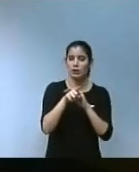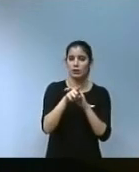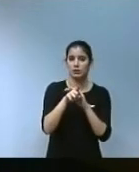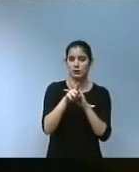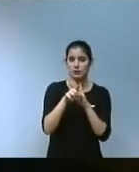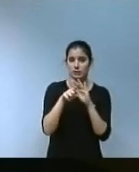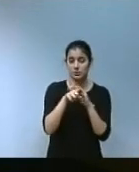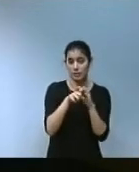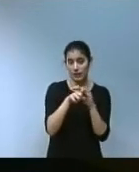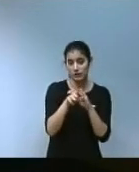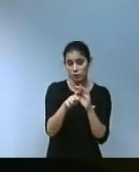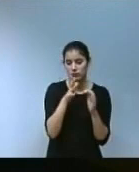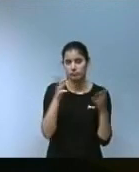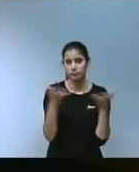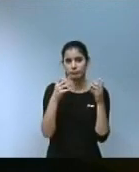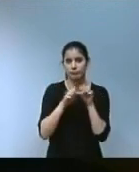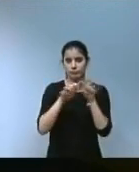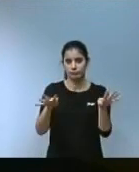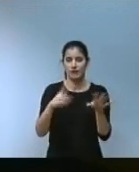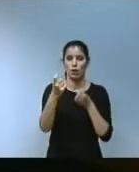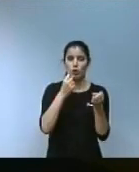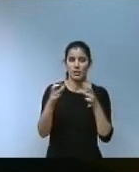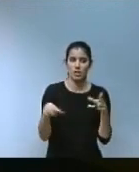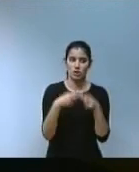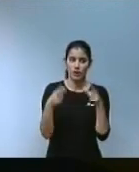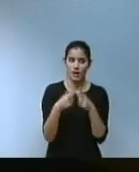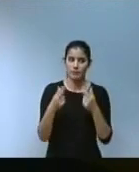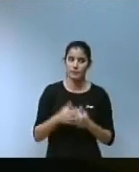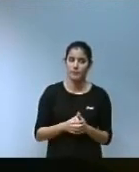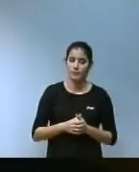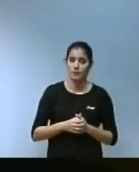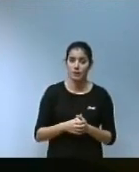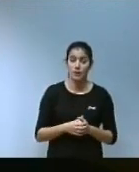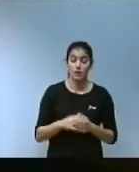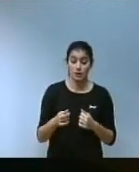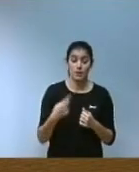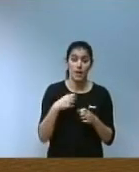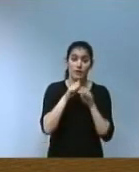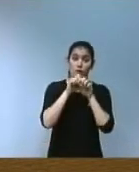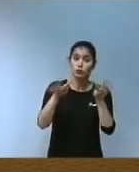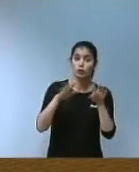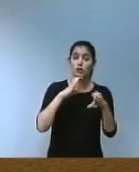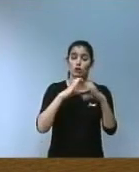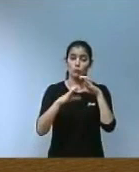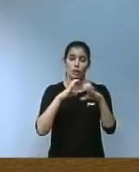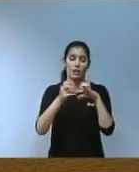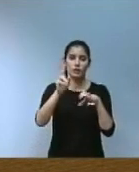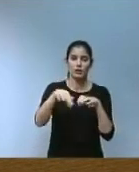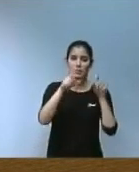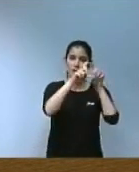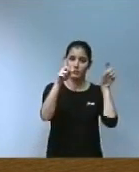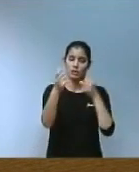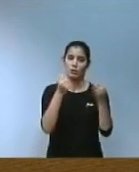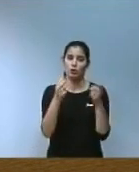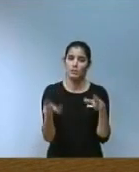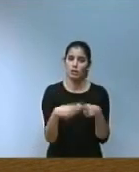la difusió dels principis i valors de l'economia social en la societat valenciana la difusió i comunicació d'empreses d'economia social com a